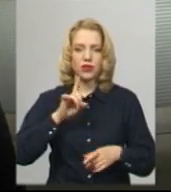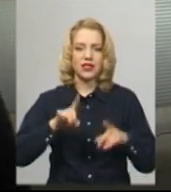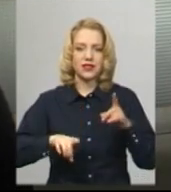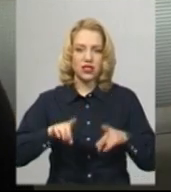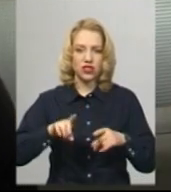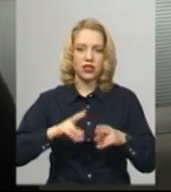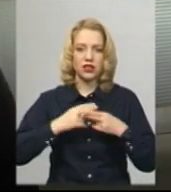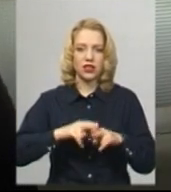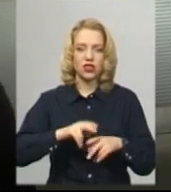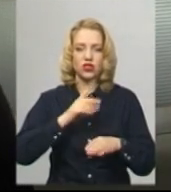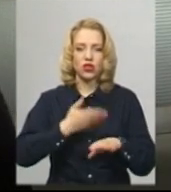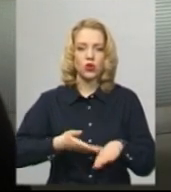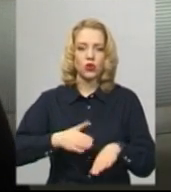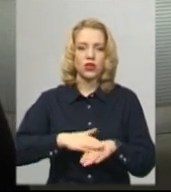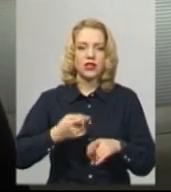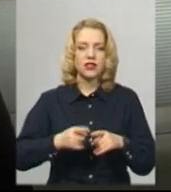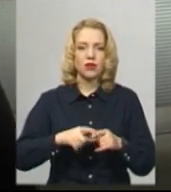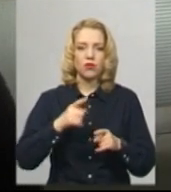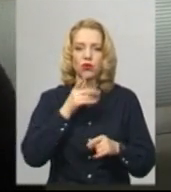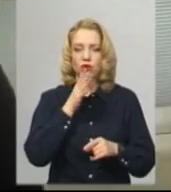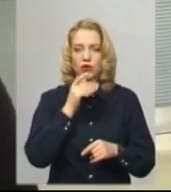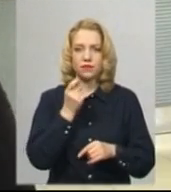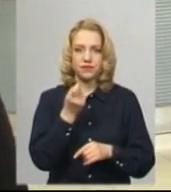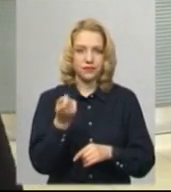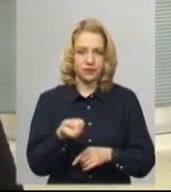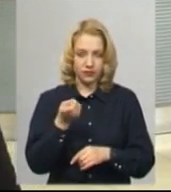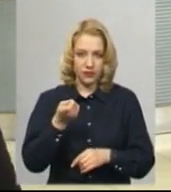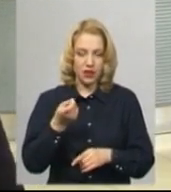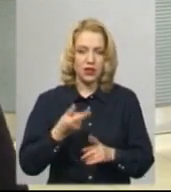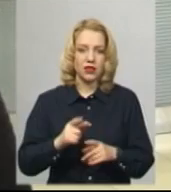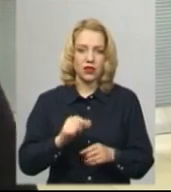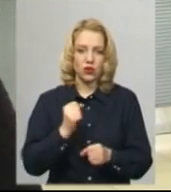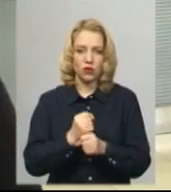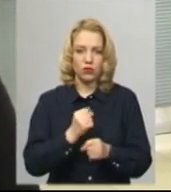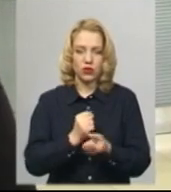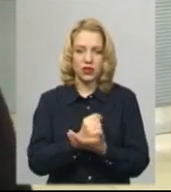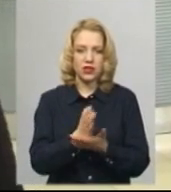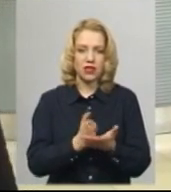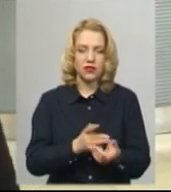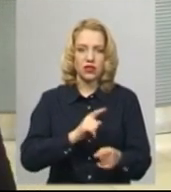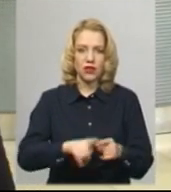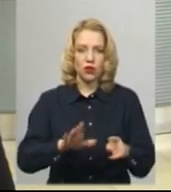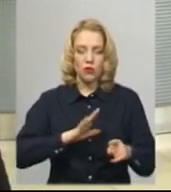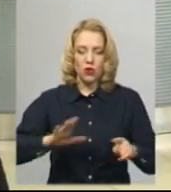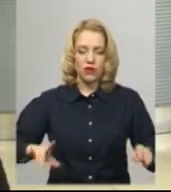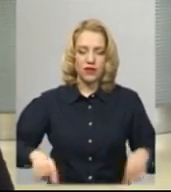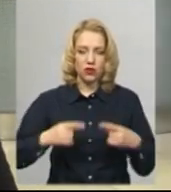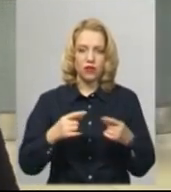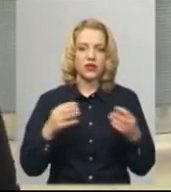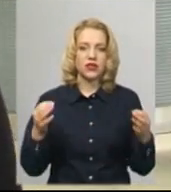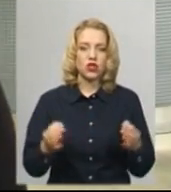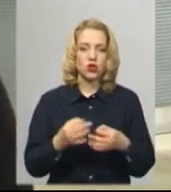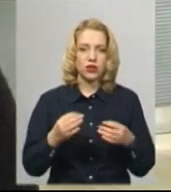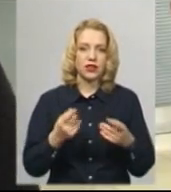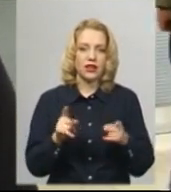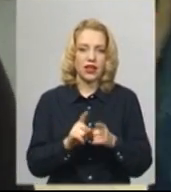труднощі, це було досить нетривалий проміжок часу, робота сервісів швидко була відновлена. Тобто, жодних таких